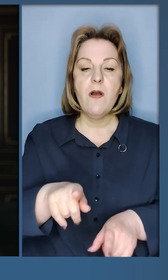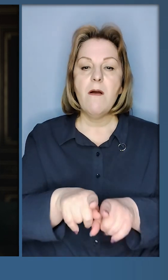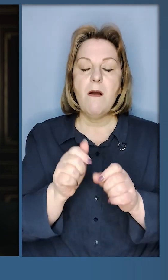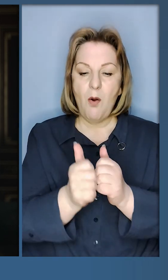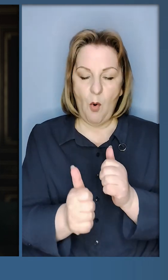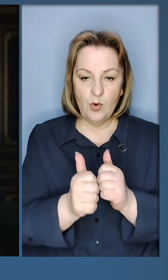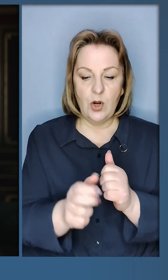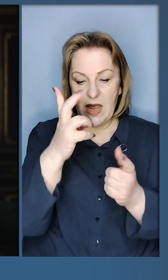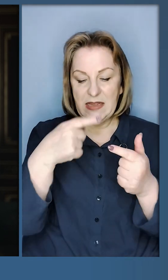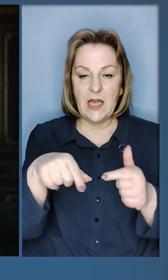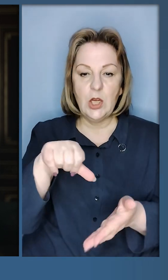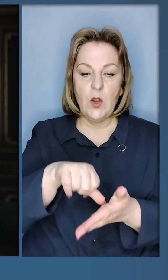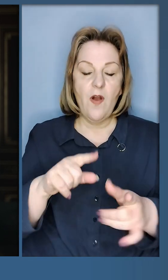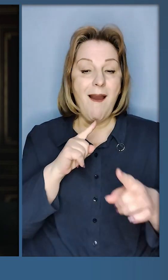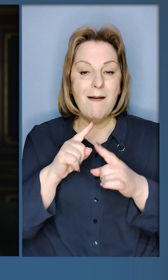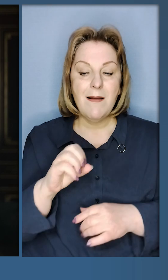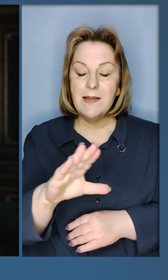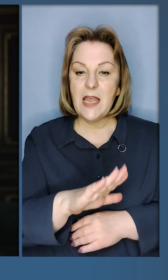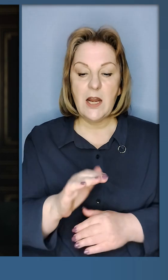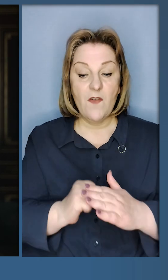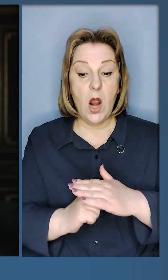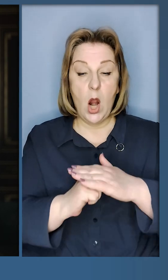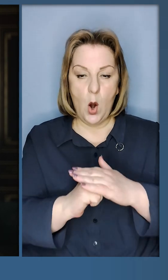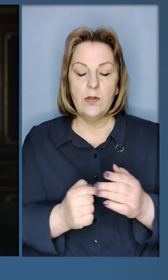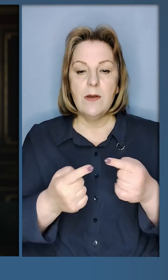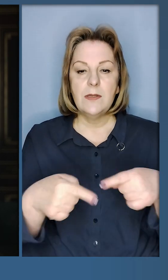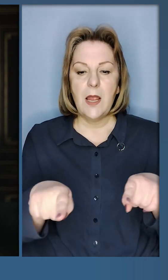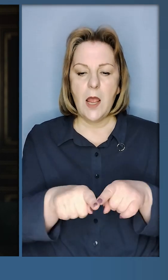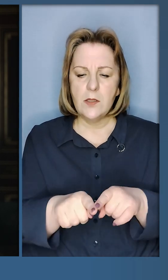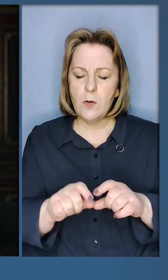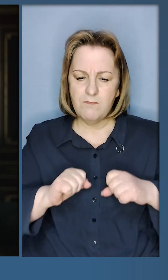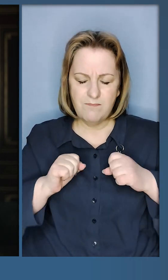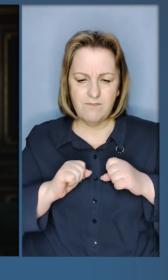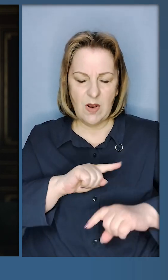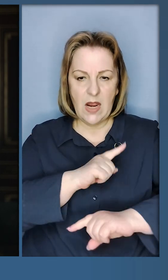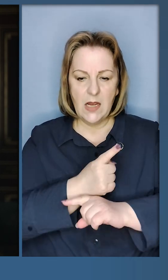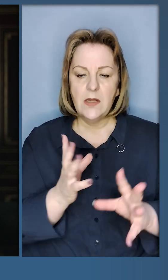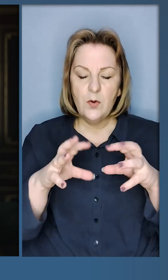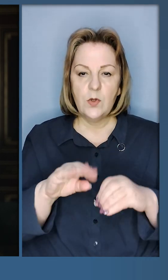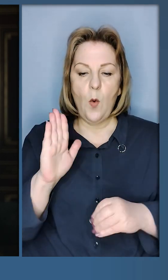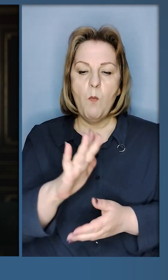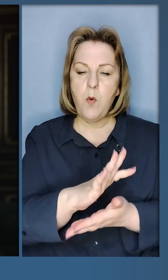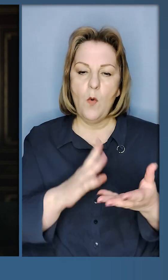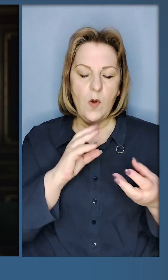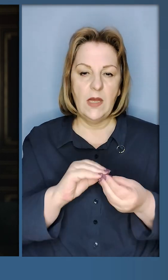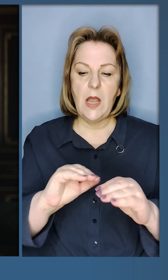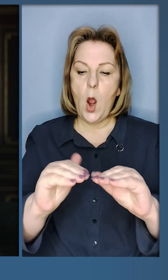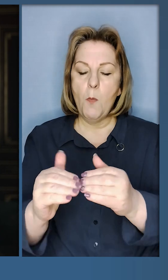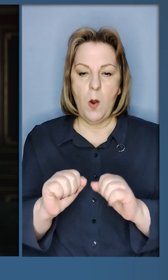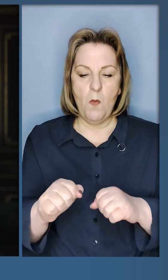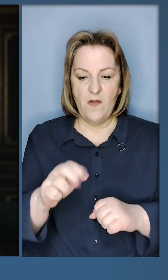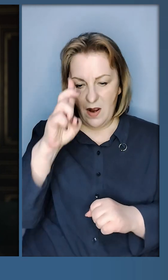нашої Європи та кожній державі учасниці Ради Європи. На основі саме такої консолідації ми будемо і надалі